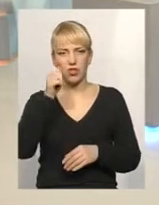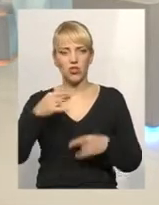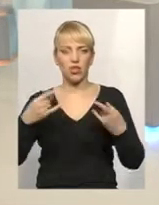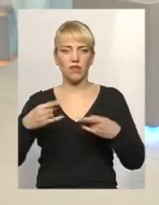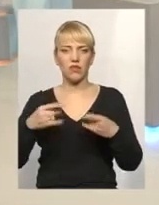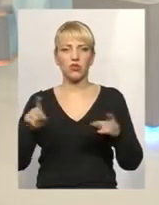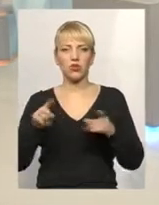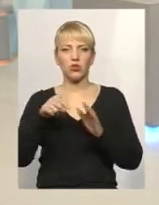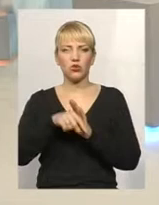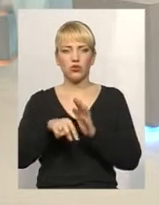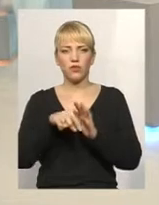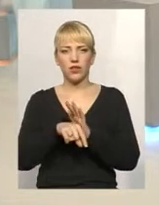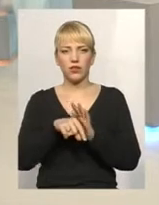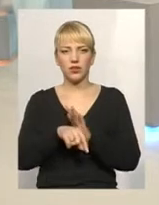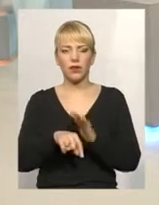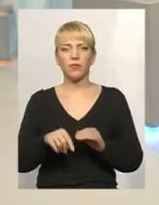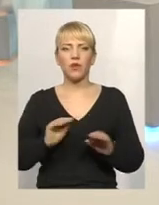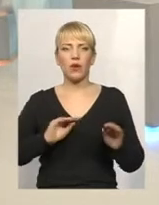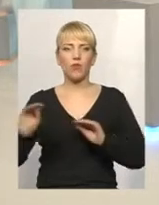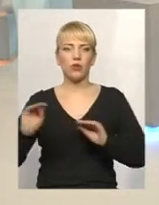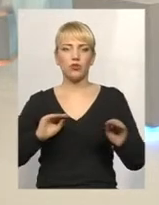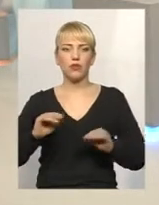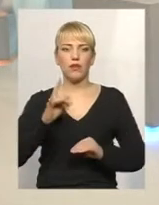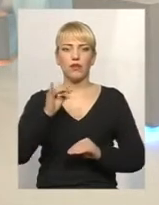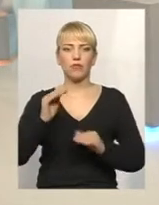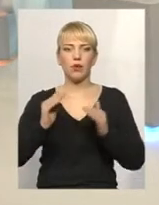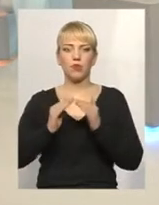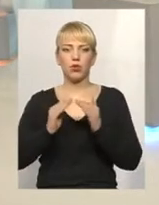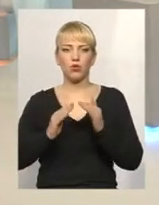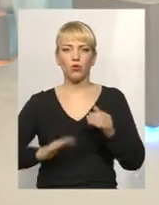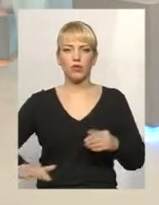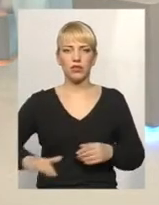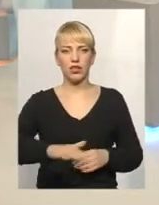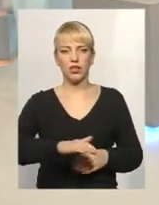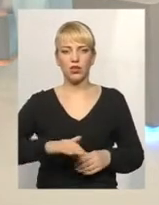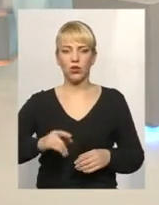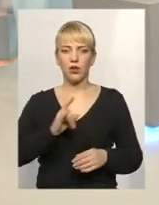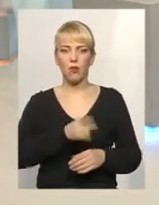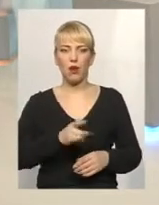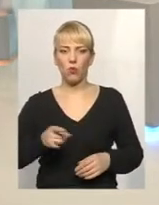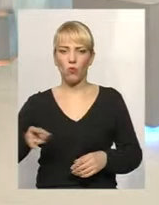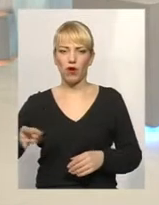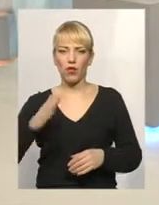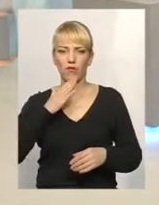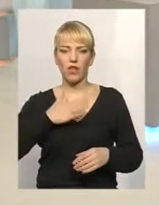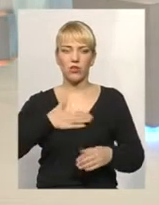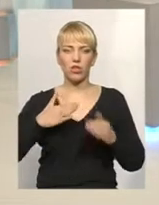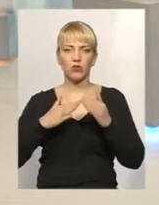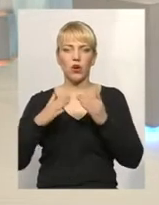який стосуватиметься, власне, облаштування прибудинкових територій, а саме паркування у наших дворах.